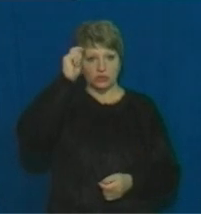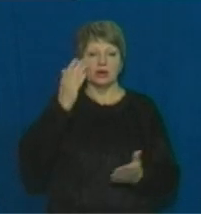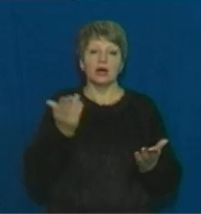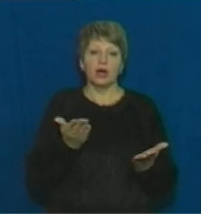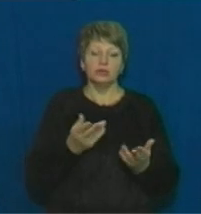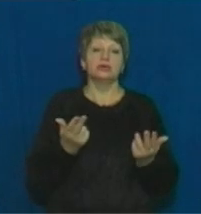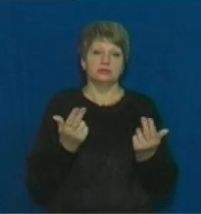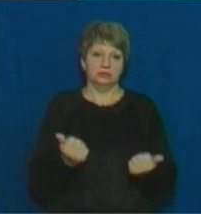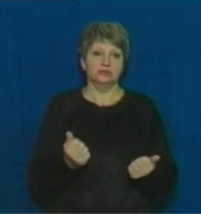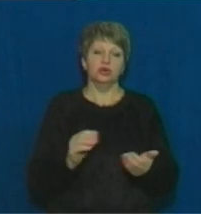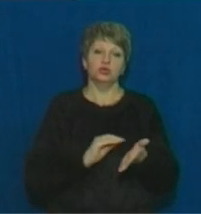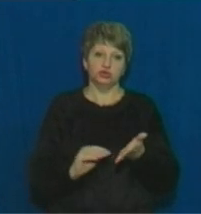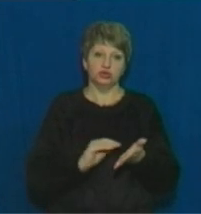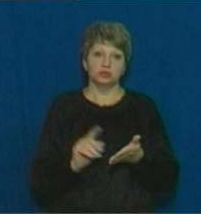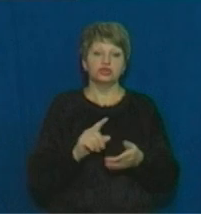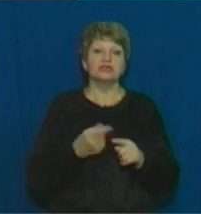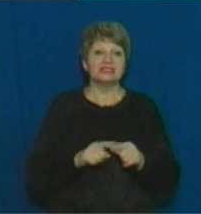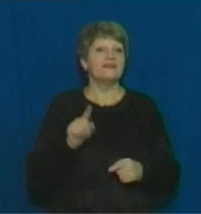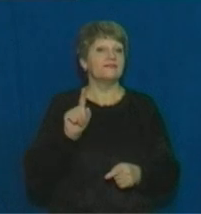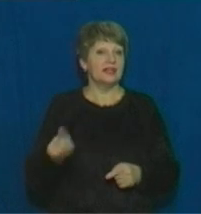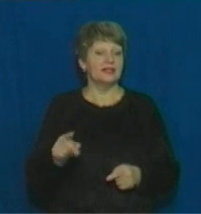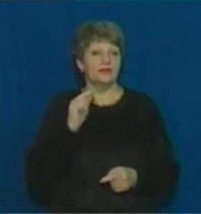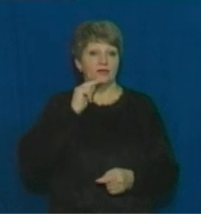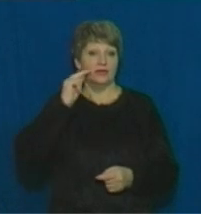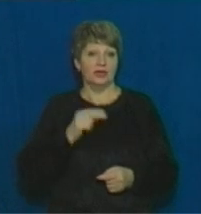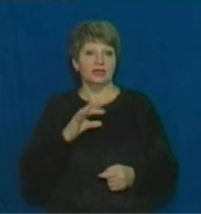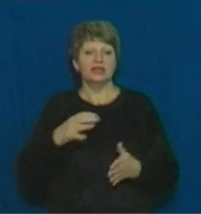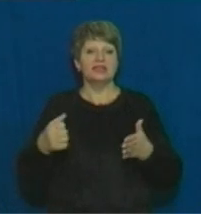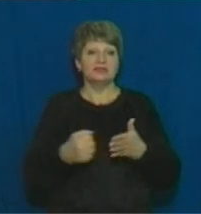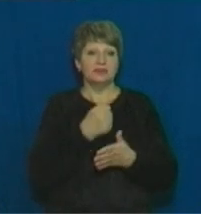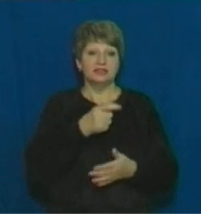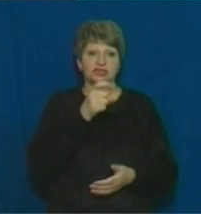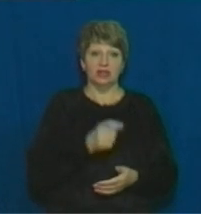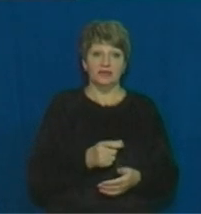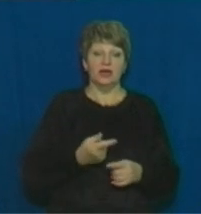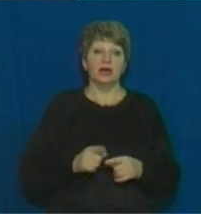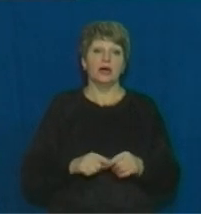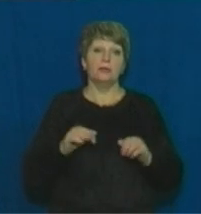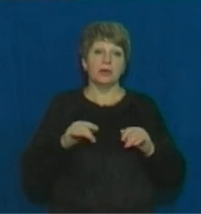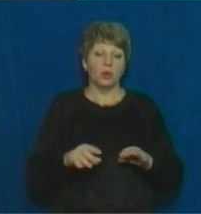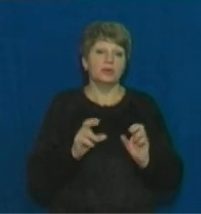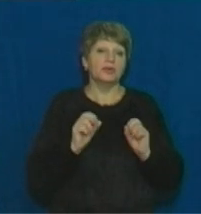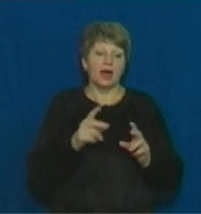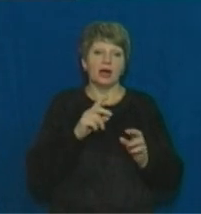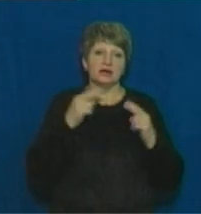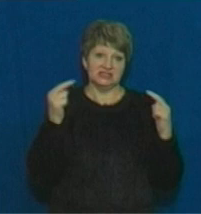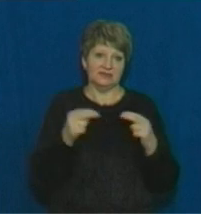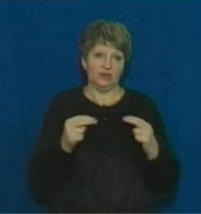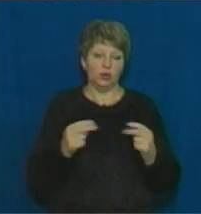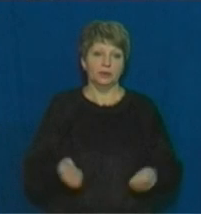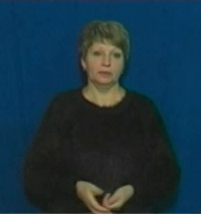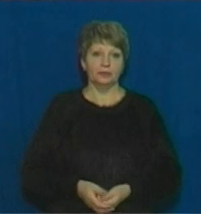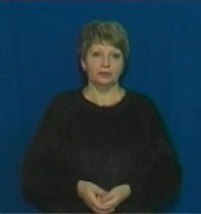зізнався журналістам Суспільного, що це він збив Миколи Згуровського, у кримінальні справи приходить як свідок. Подробиці далі.